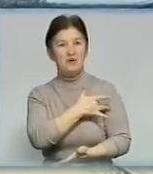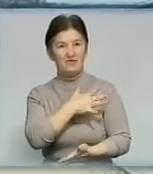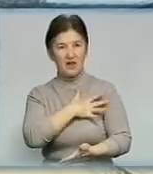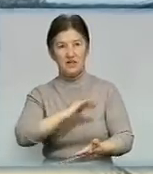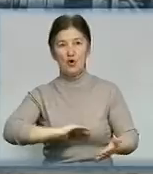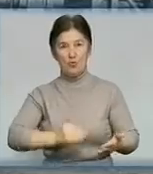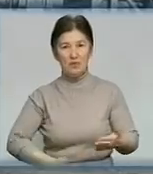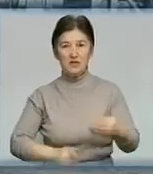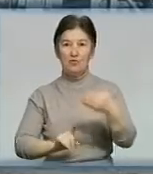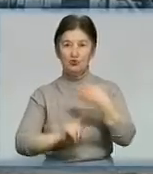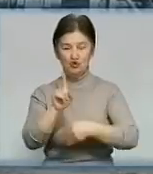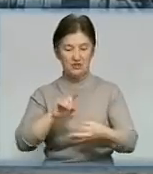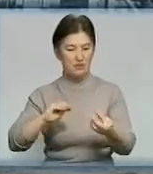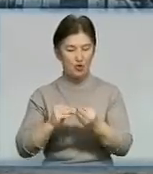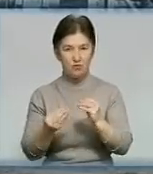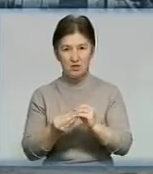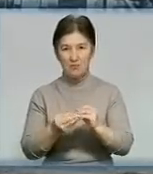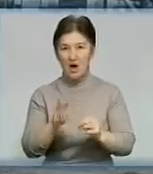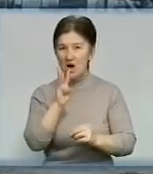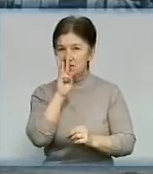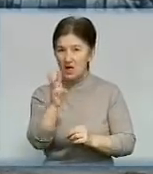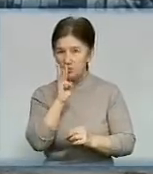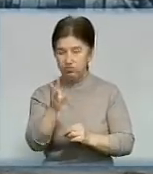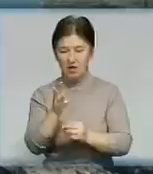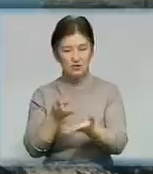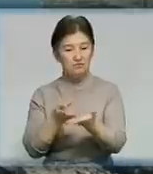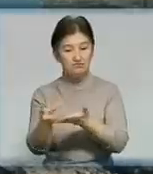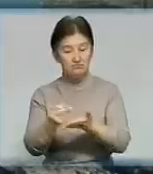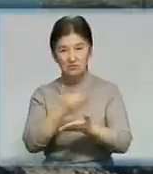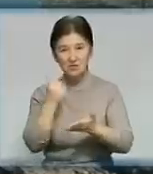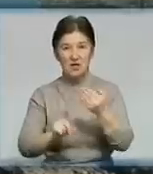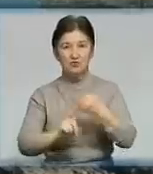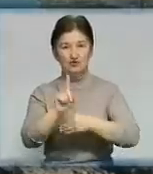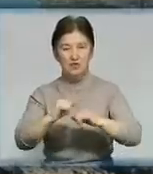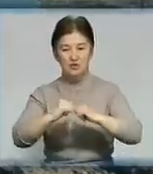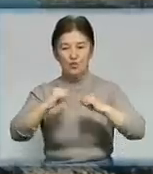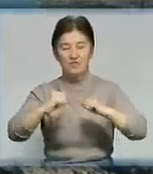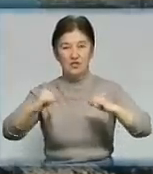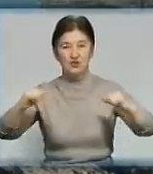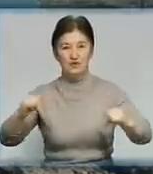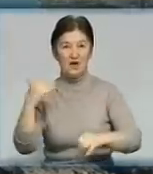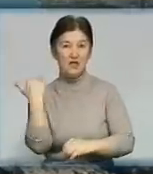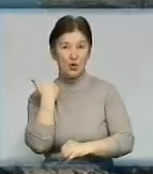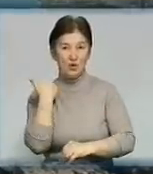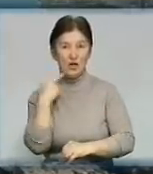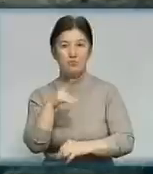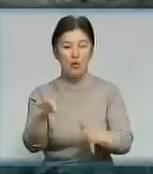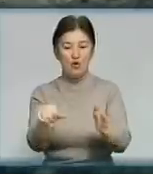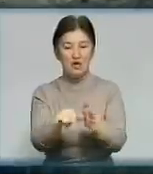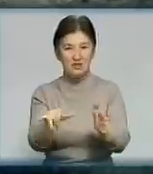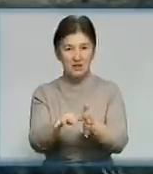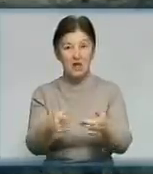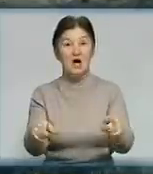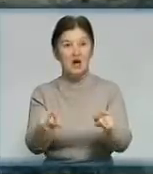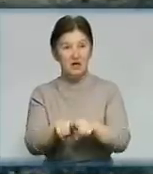підприємстві почались проблеми. Зарплату не виплачували, зростали борги за електроенергію. Ось так цей розріз виглядав півтора роки тому